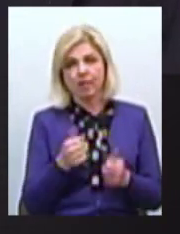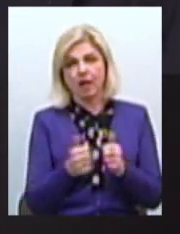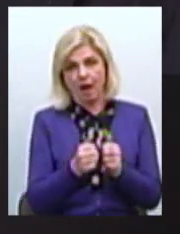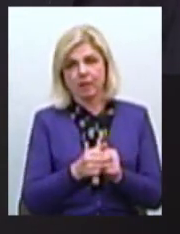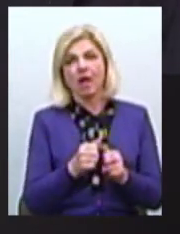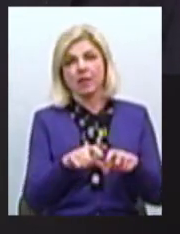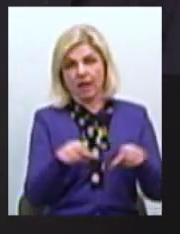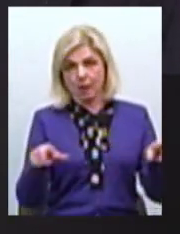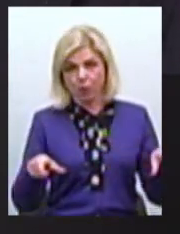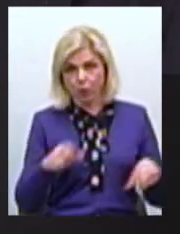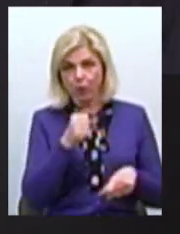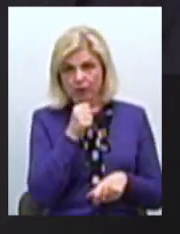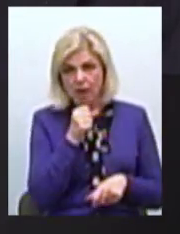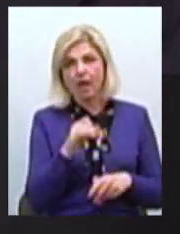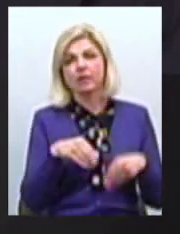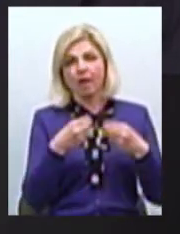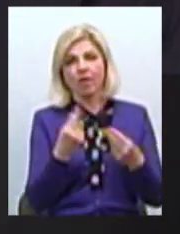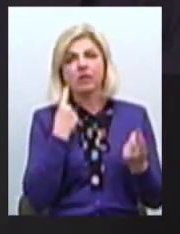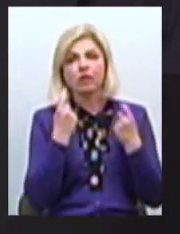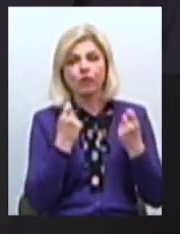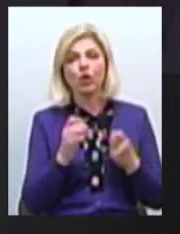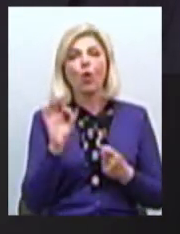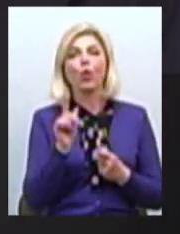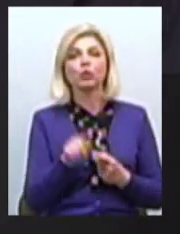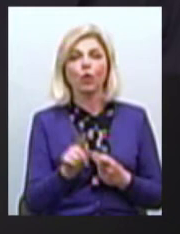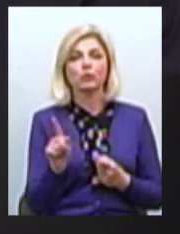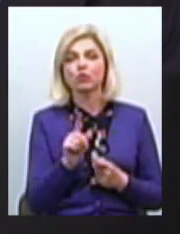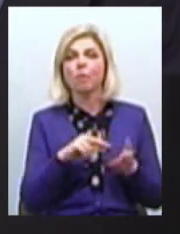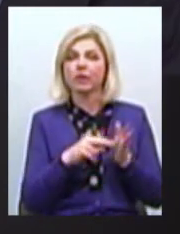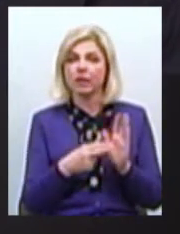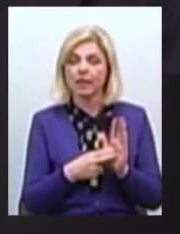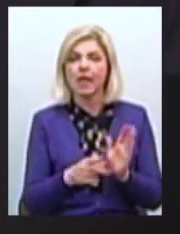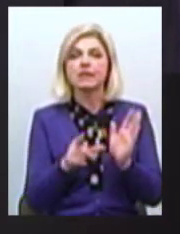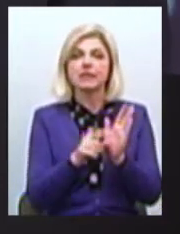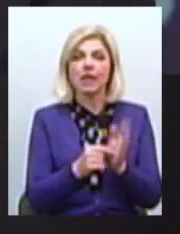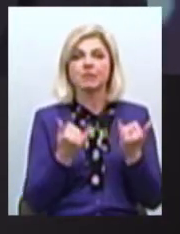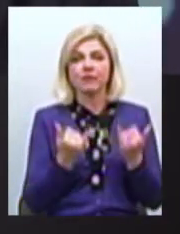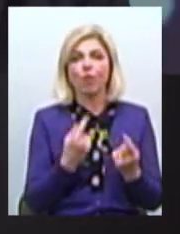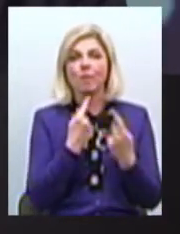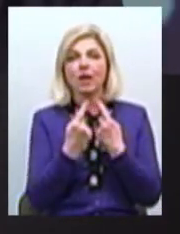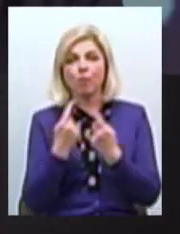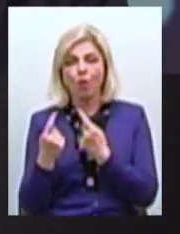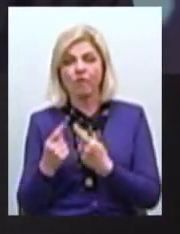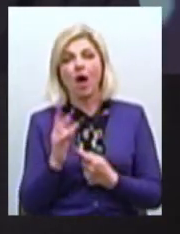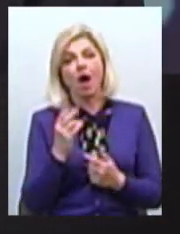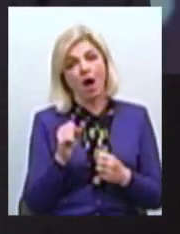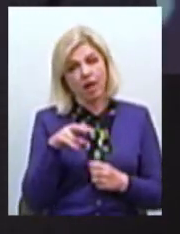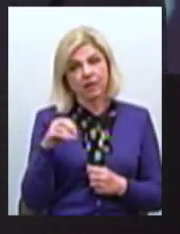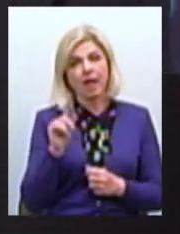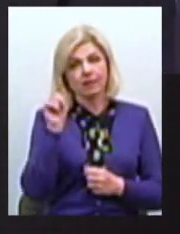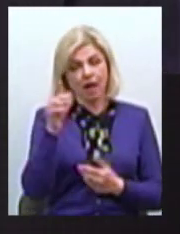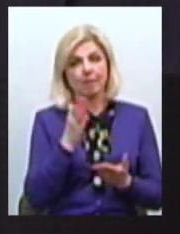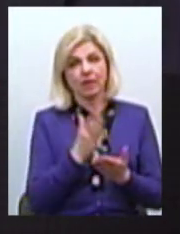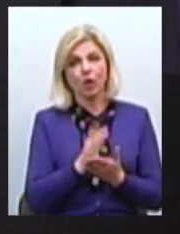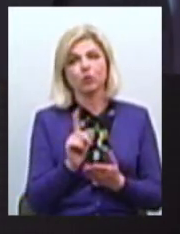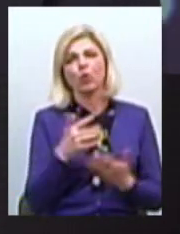Він надавав інформацію про те, що планується З ким сьогодні ведуться перемовини Але там є навіть по сесії, що